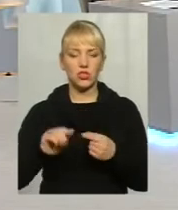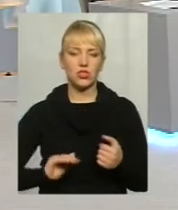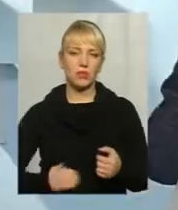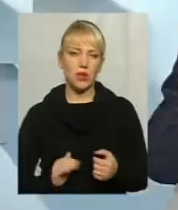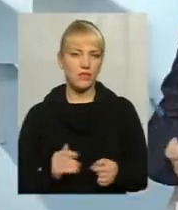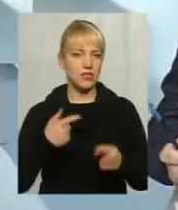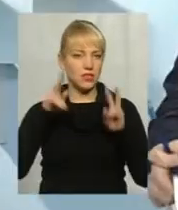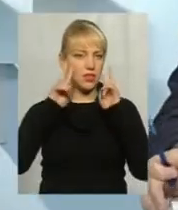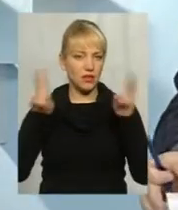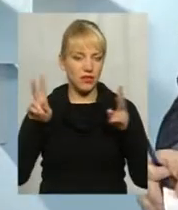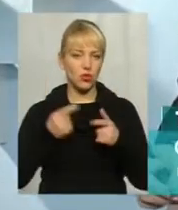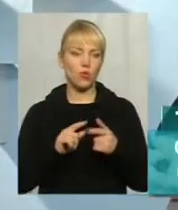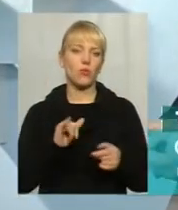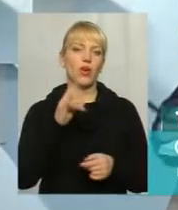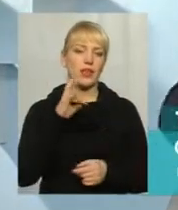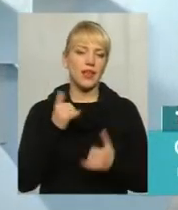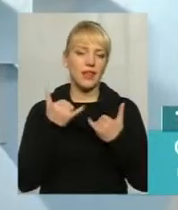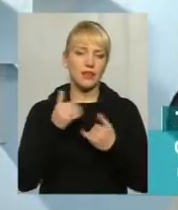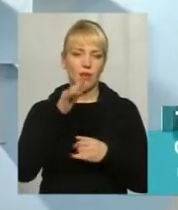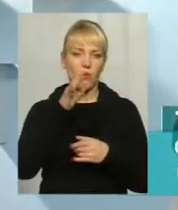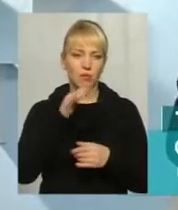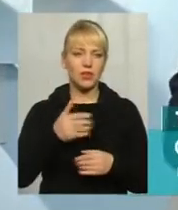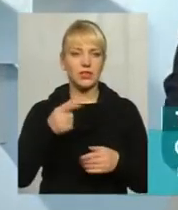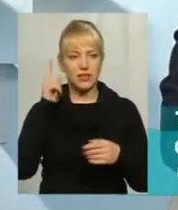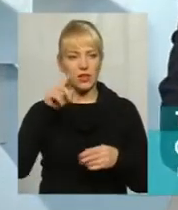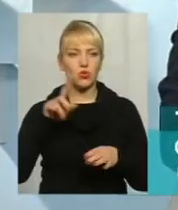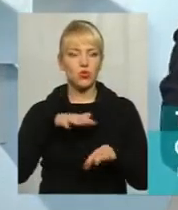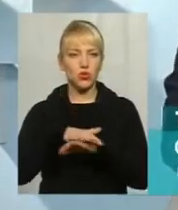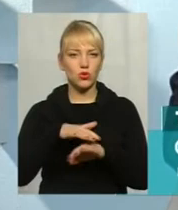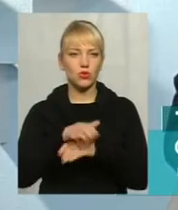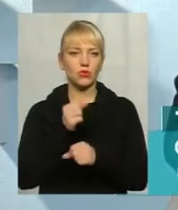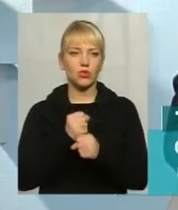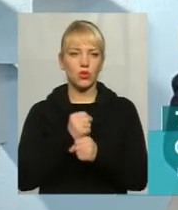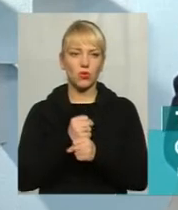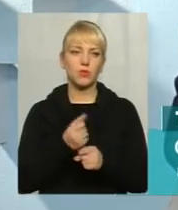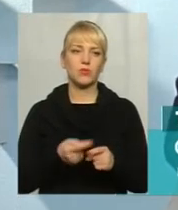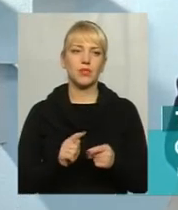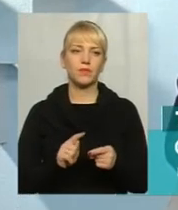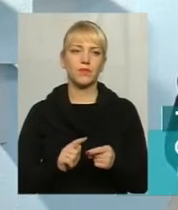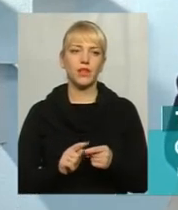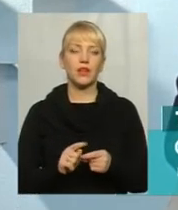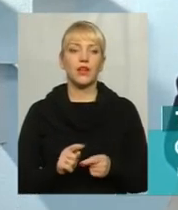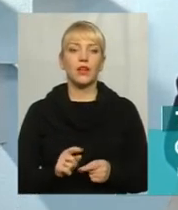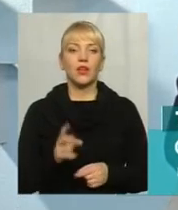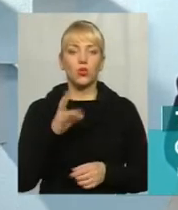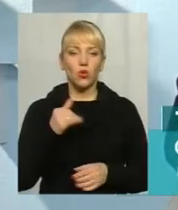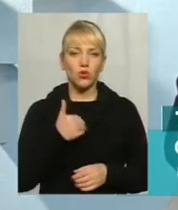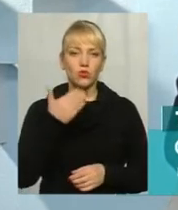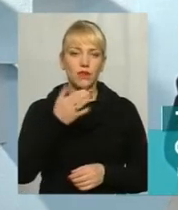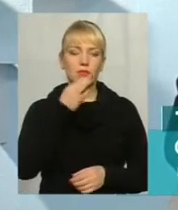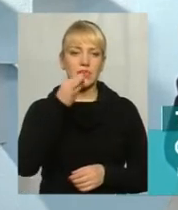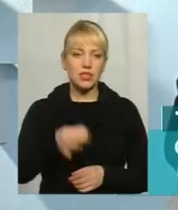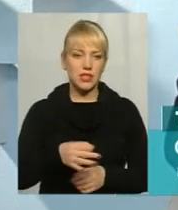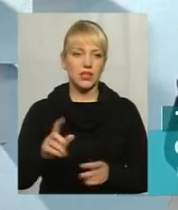невідомо на даний момент. Ну, знаю, що розрахунки робляться і теж працюють люди над тим. Але хочу вам сказати,